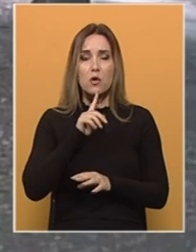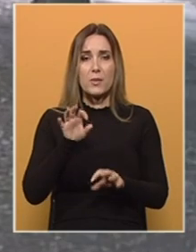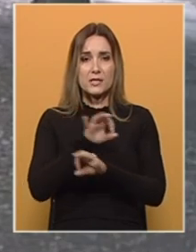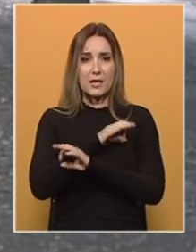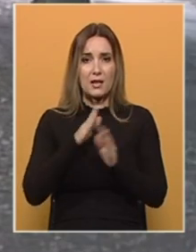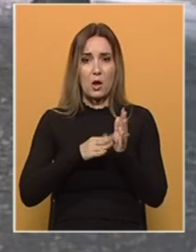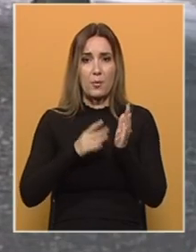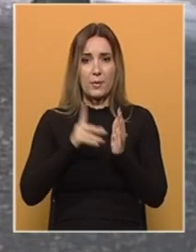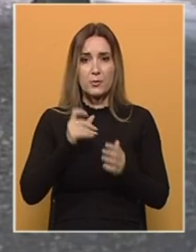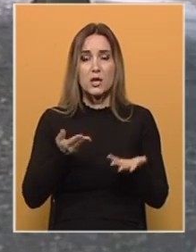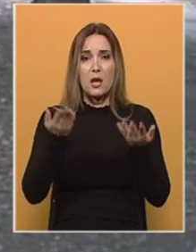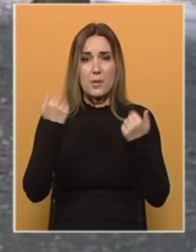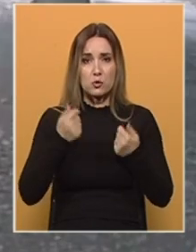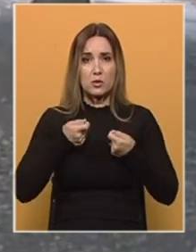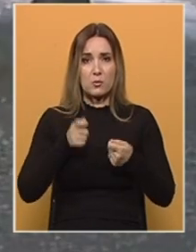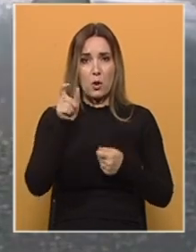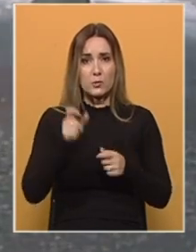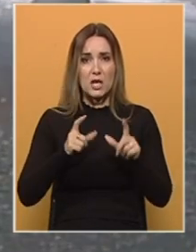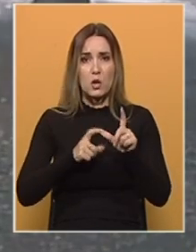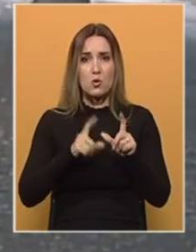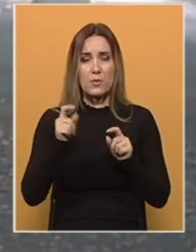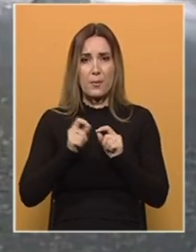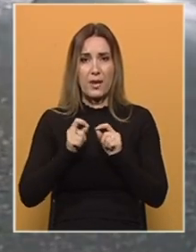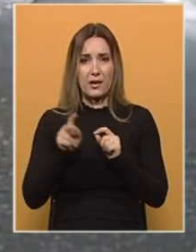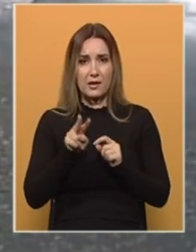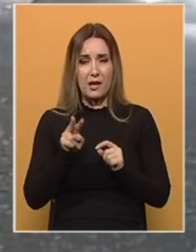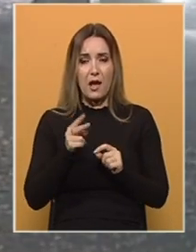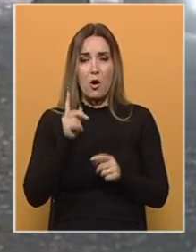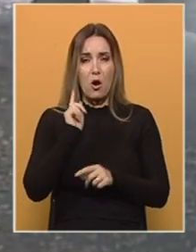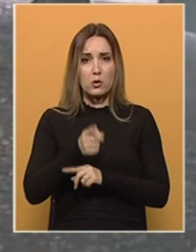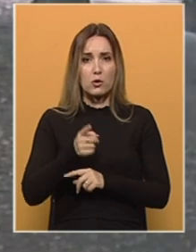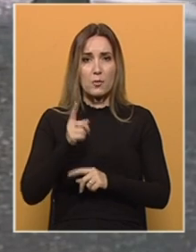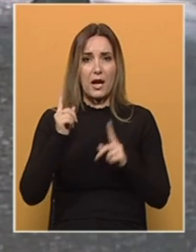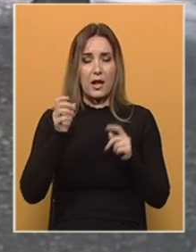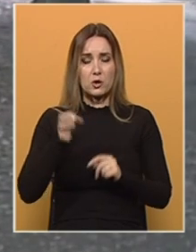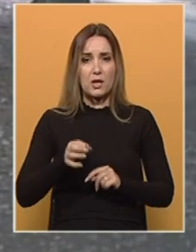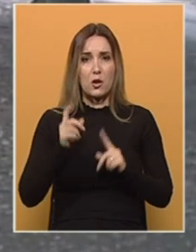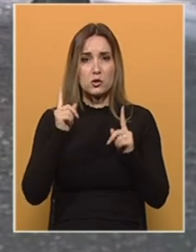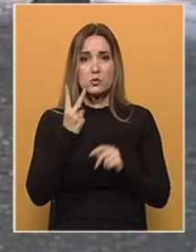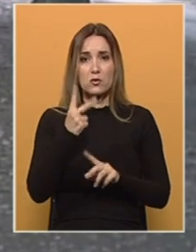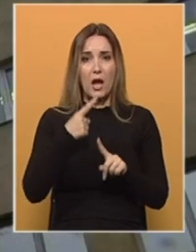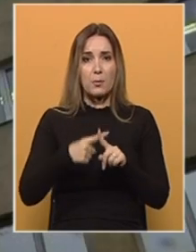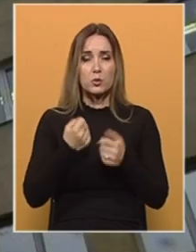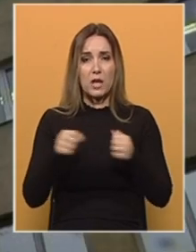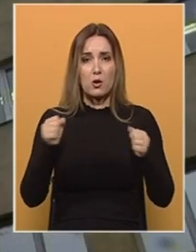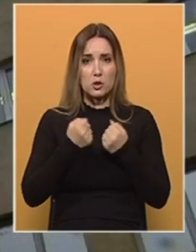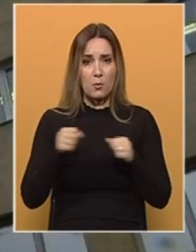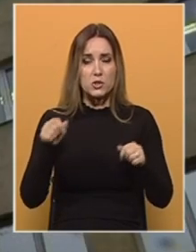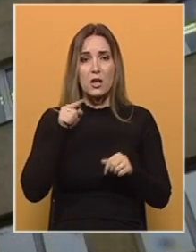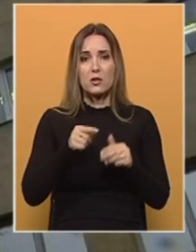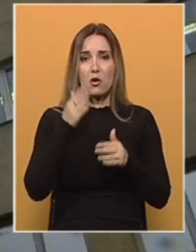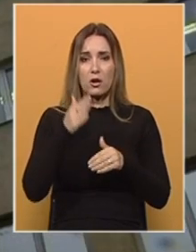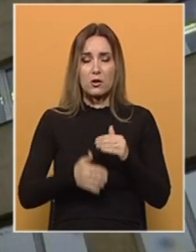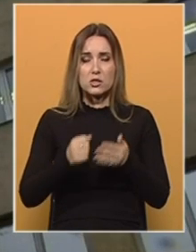Đenan Memić. Međutim, optuženi Ljuboj Bekrija Seferović odlukom kantonalnog suda u Sarajevu su dva puta oslobođeni. To je u